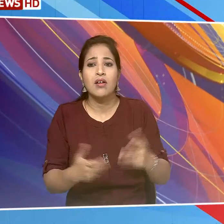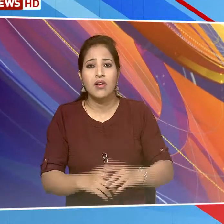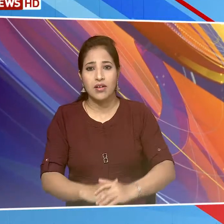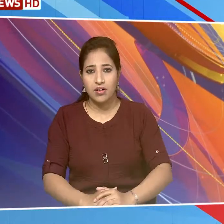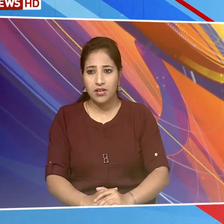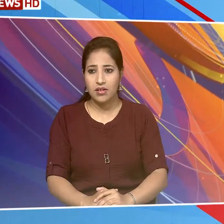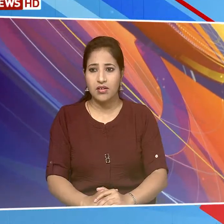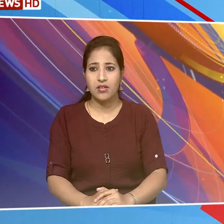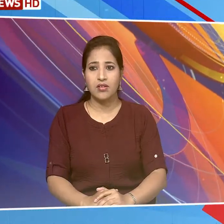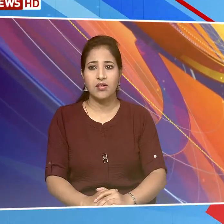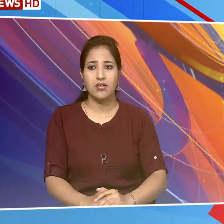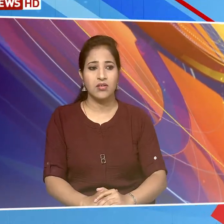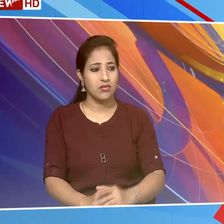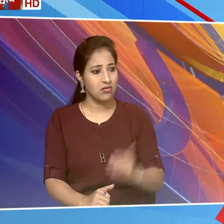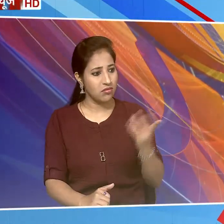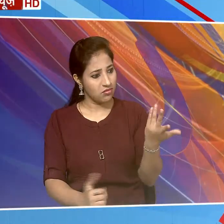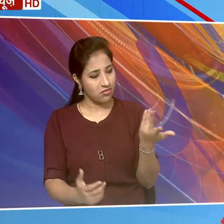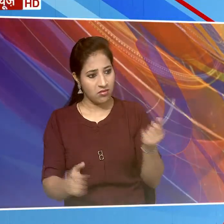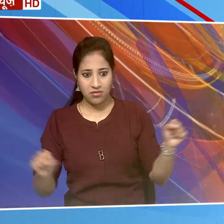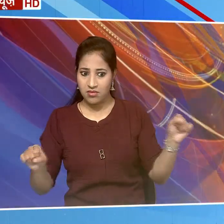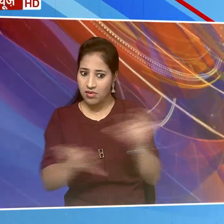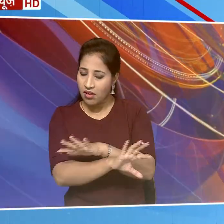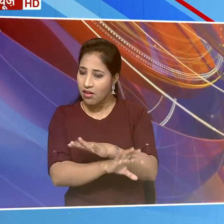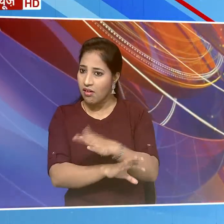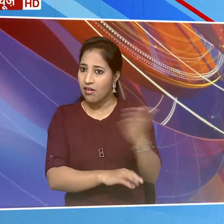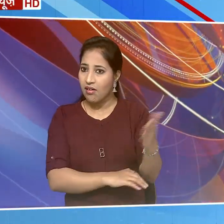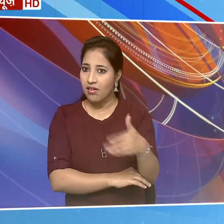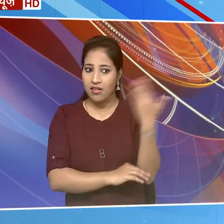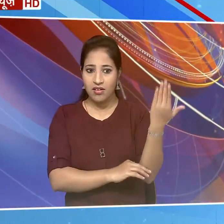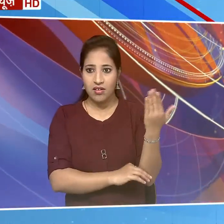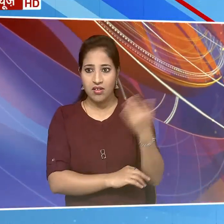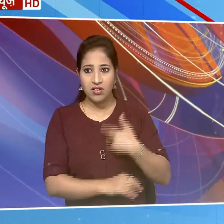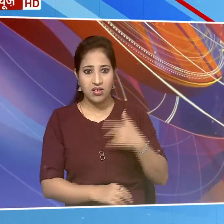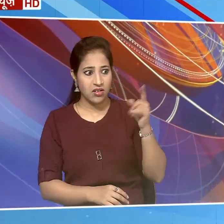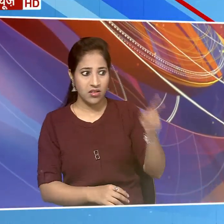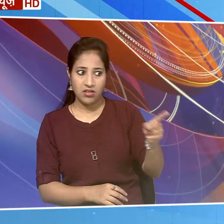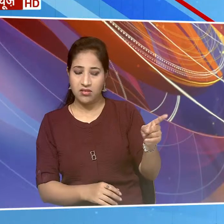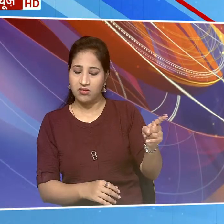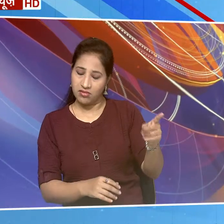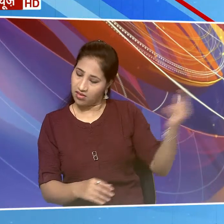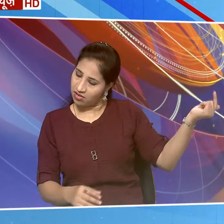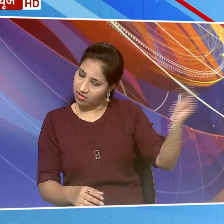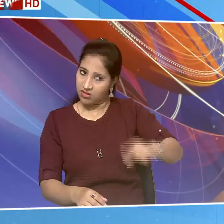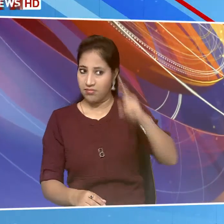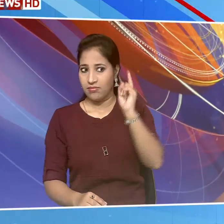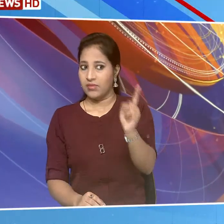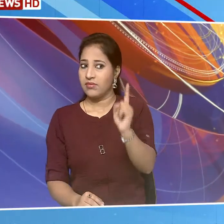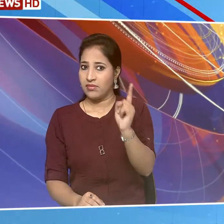ये तो तुमने जादूई अस्त्रे उठा लिए इस कमस के बाहर तुझे आना ही पड़ेगा